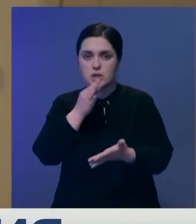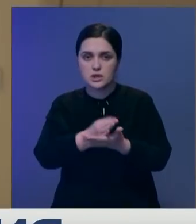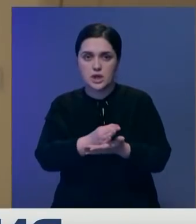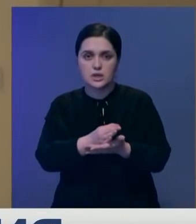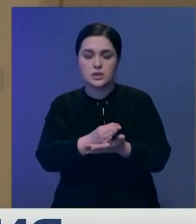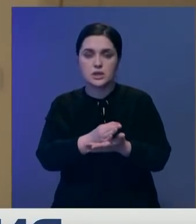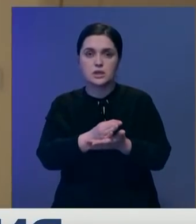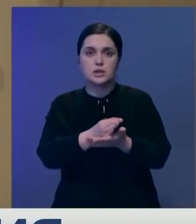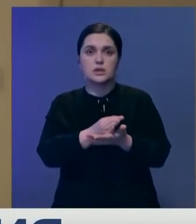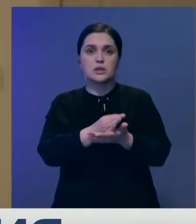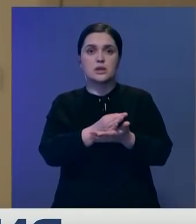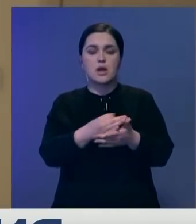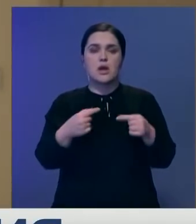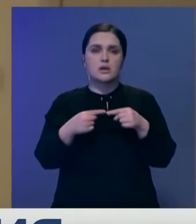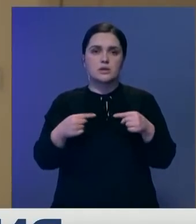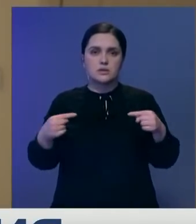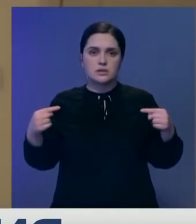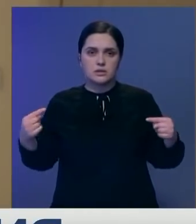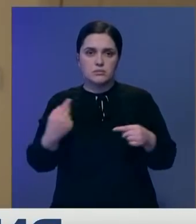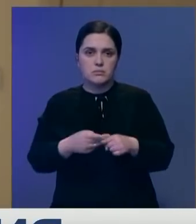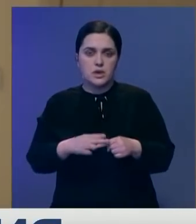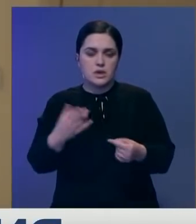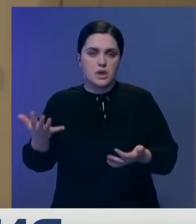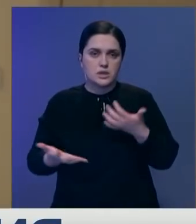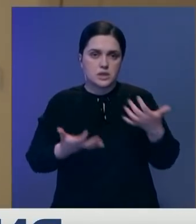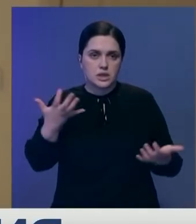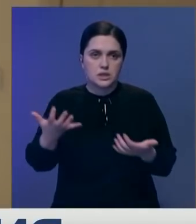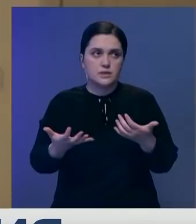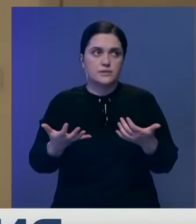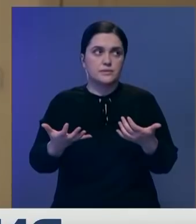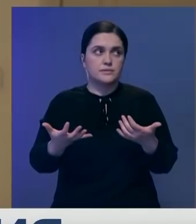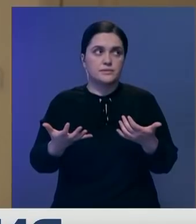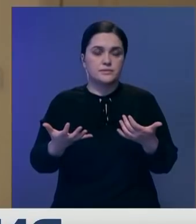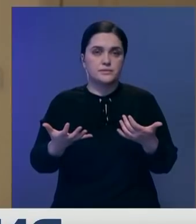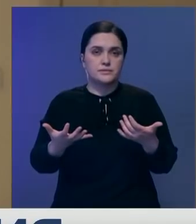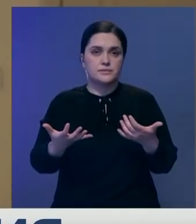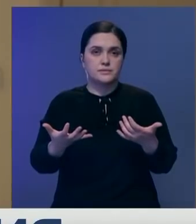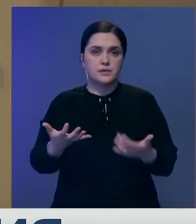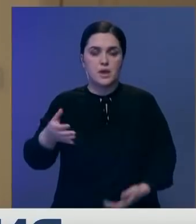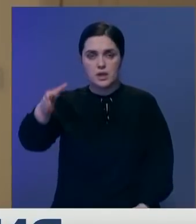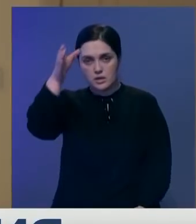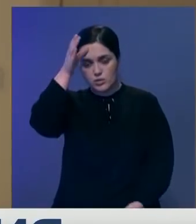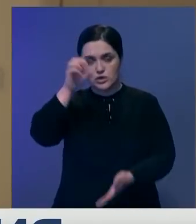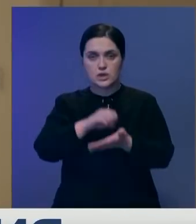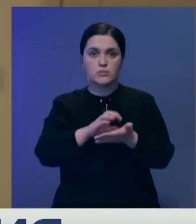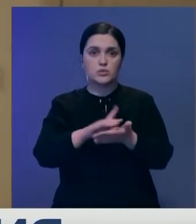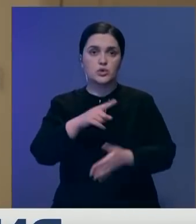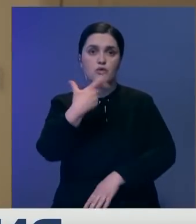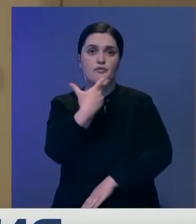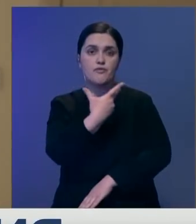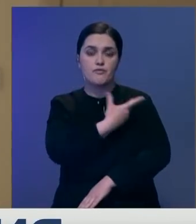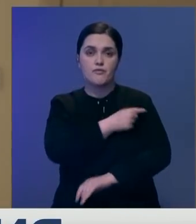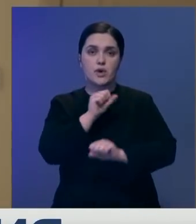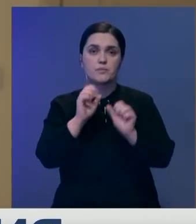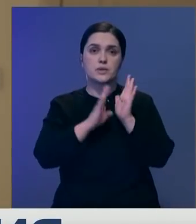момент установлены различные клинические обследования и исследования с научными данными, что вакцинация имеет